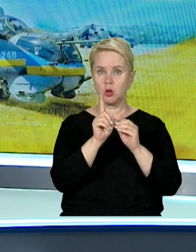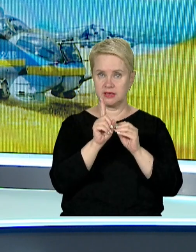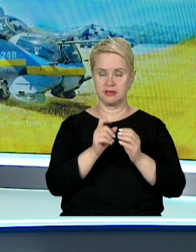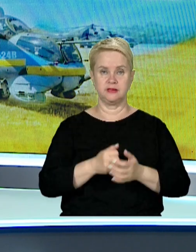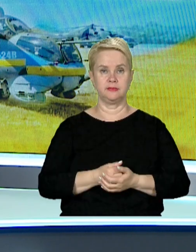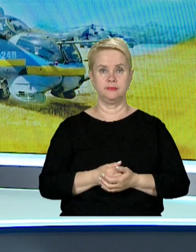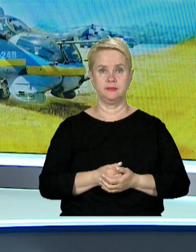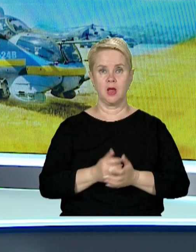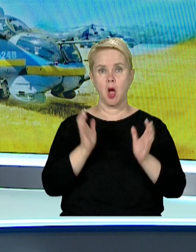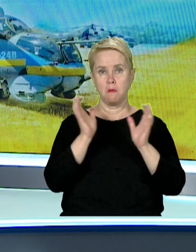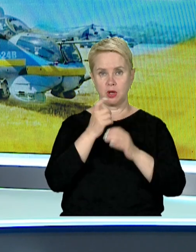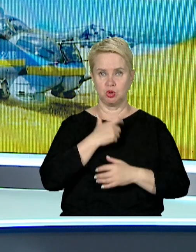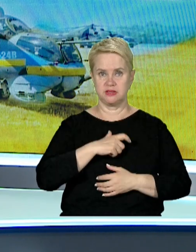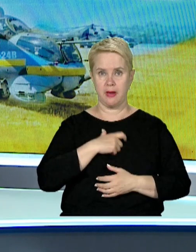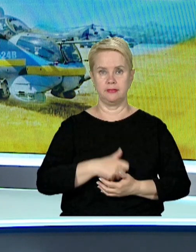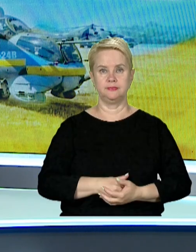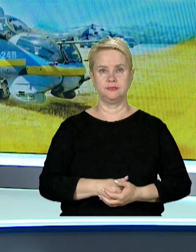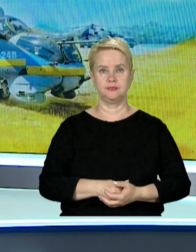-11. Бережіть себе!